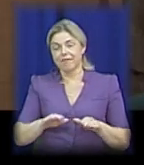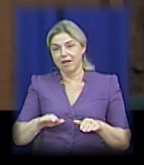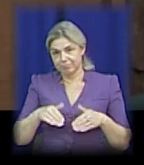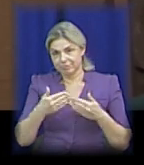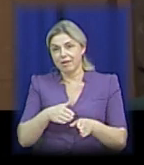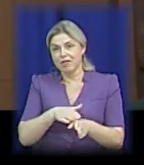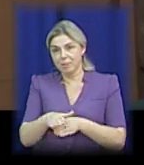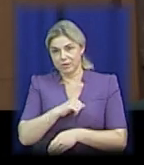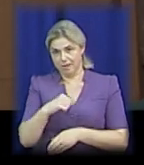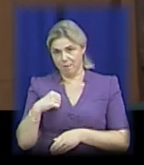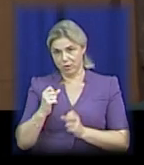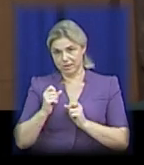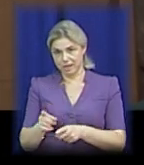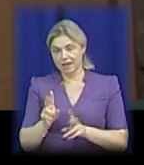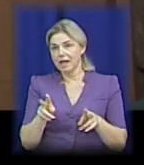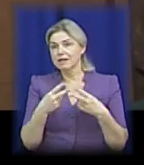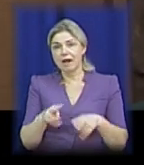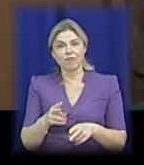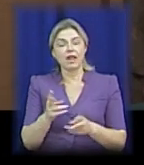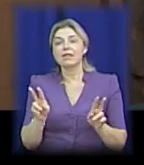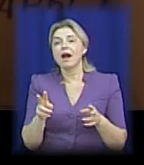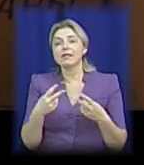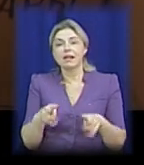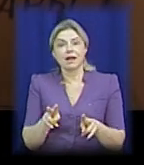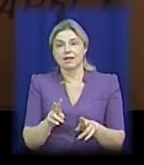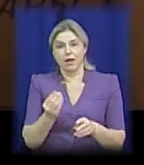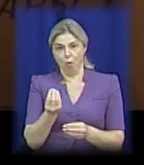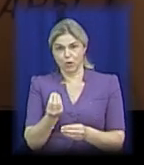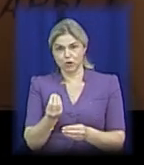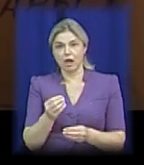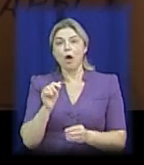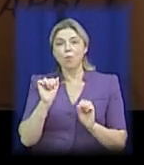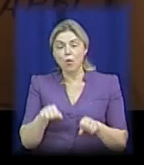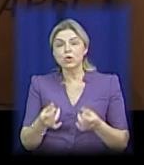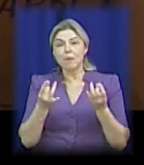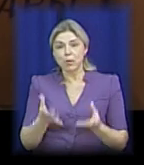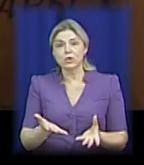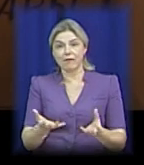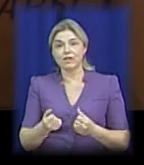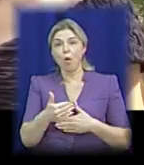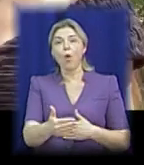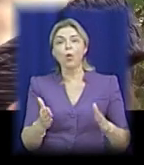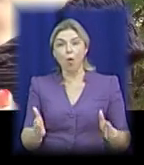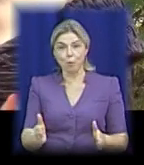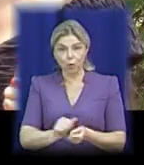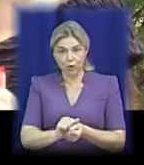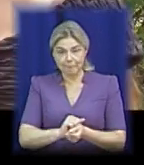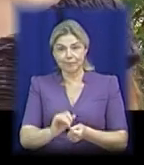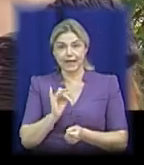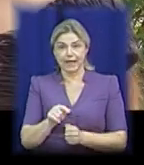самостійно, і для цього неважливі ніякі кошти. Можна просто взяти коробку, на неї